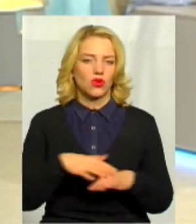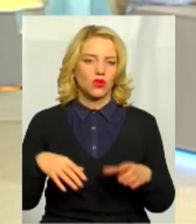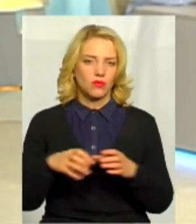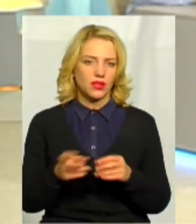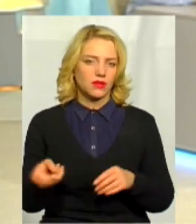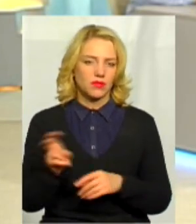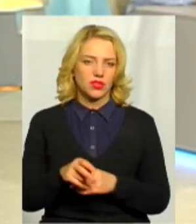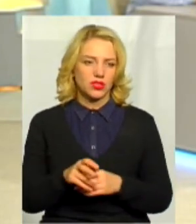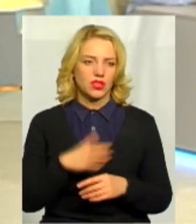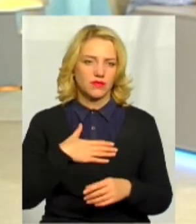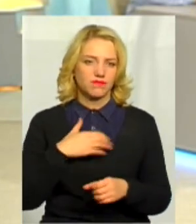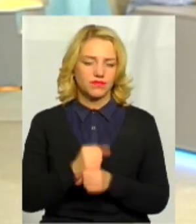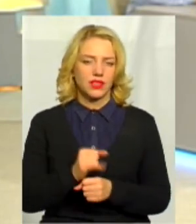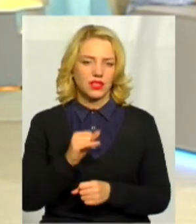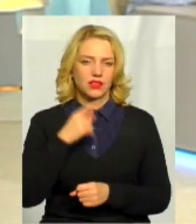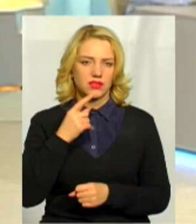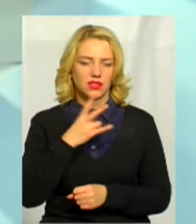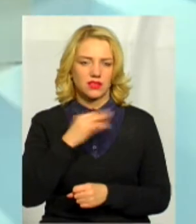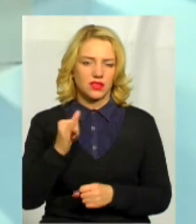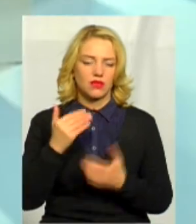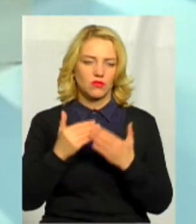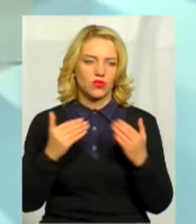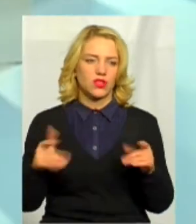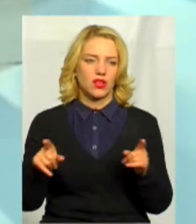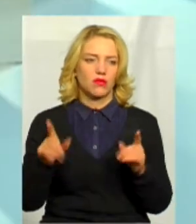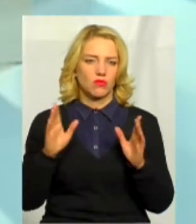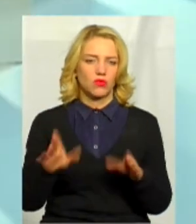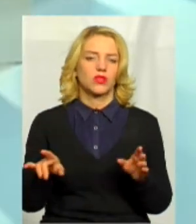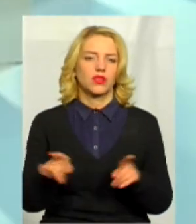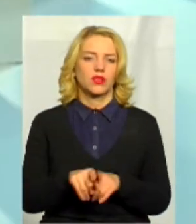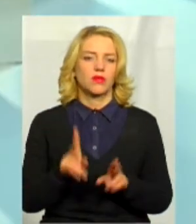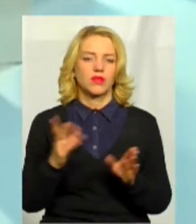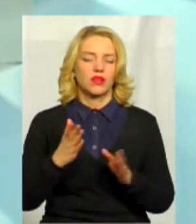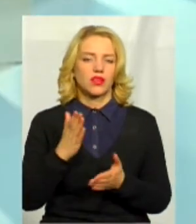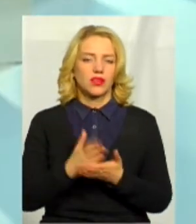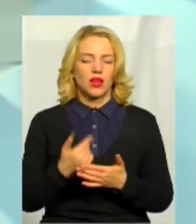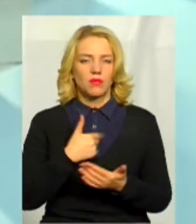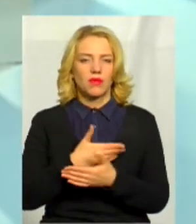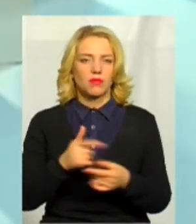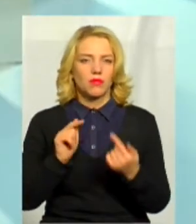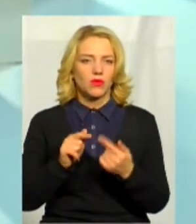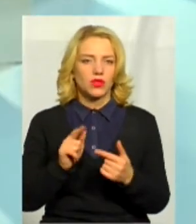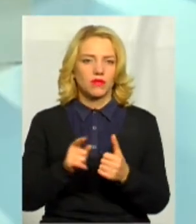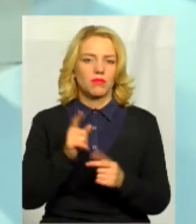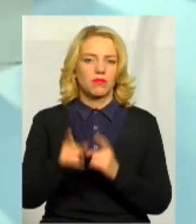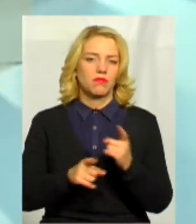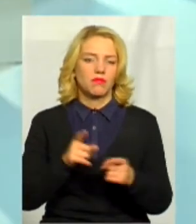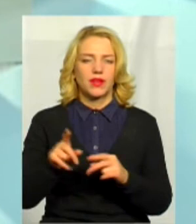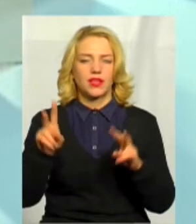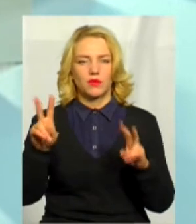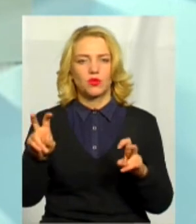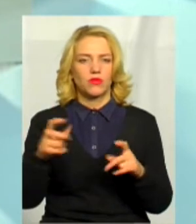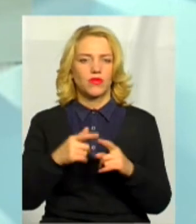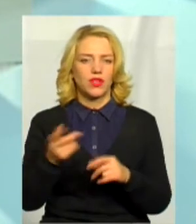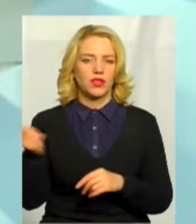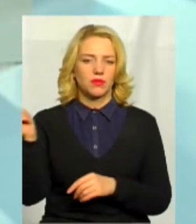готовності і сказала, ні, музей буде таким, як він є. Ми проти переименування. Приїхав Анатолій Васильович